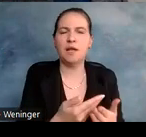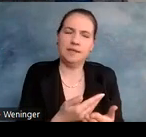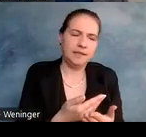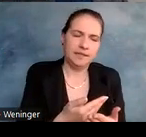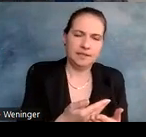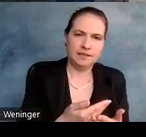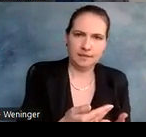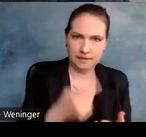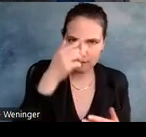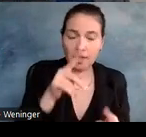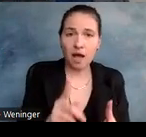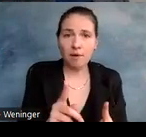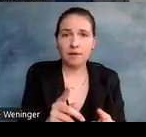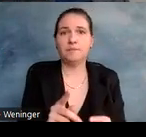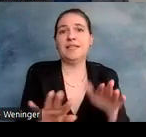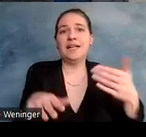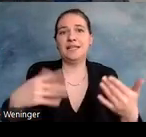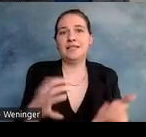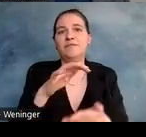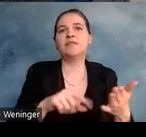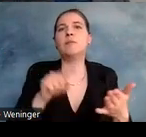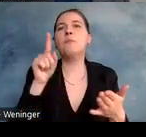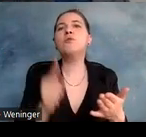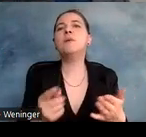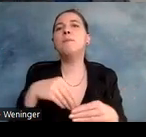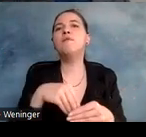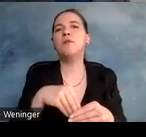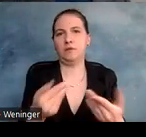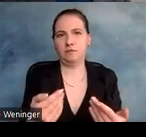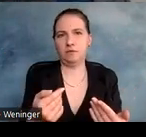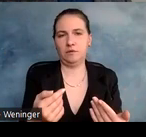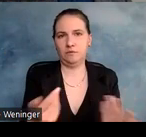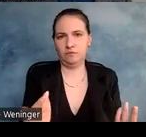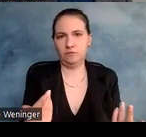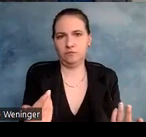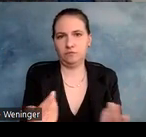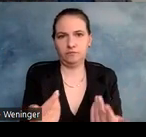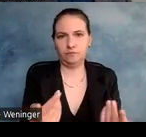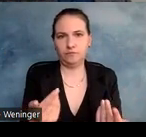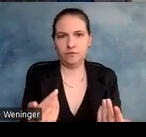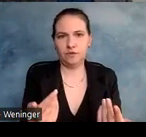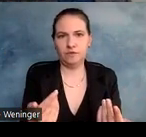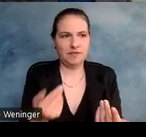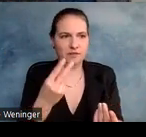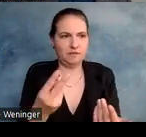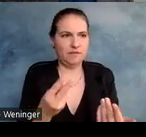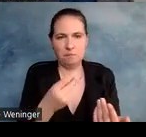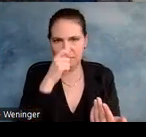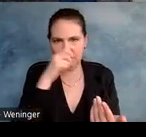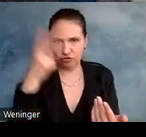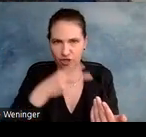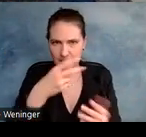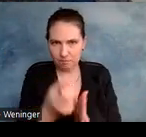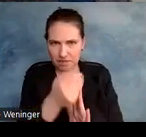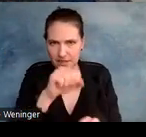irgendwas füllen, weil sonst sieht es aus, als wäre das Bild nur dekorativ. Und das wäre ja dann ein Missverständnis.